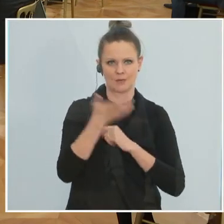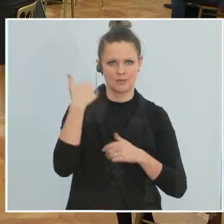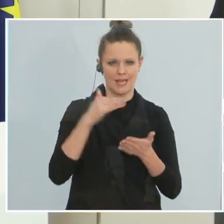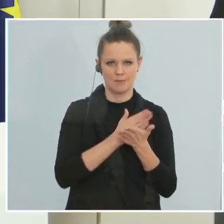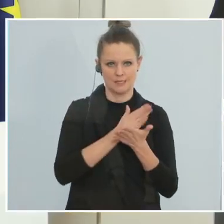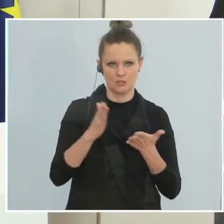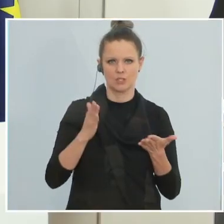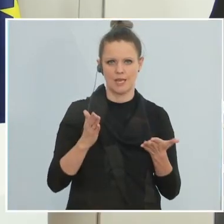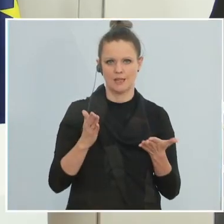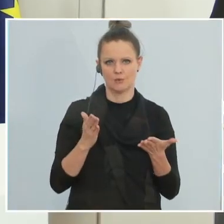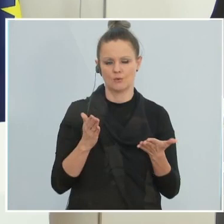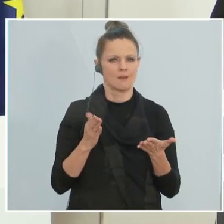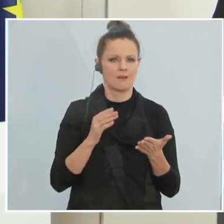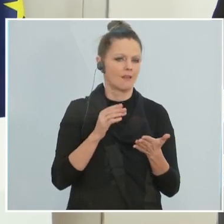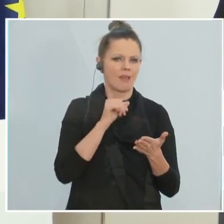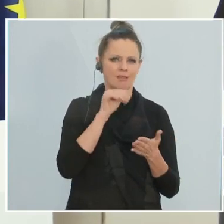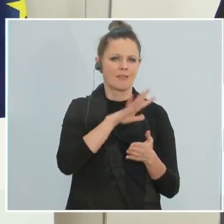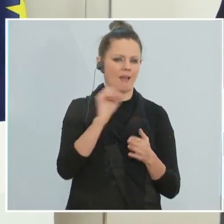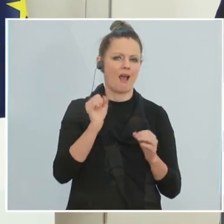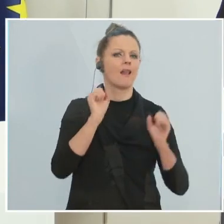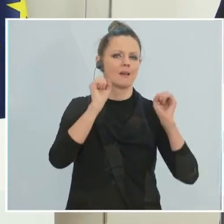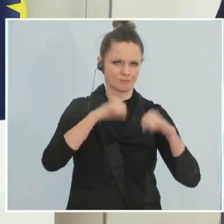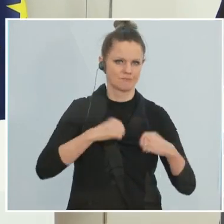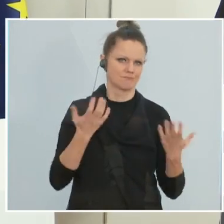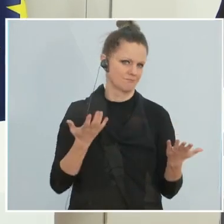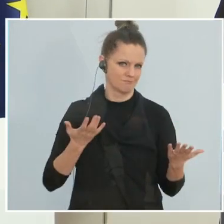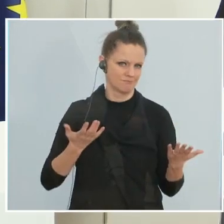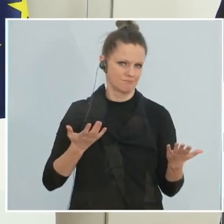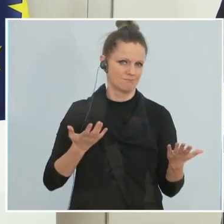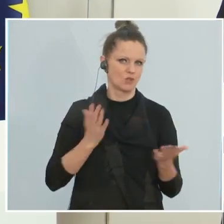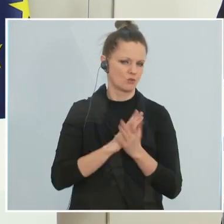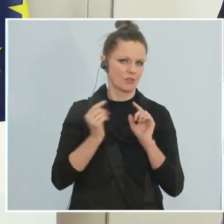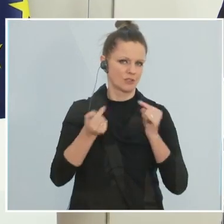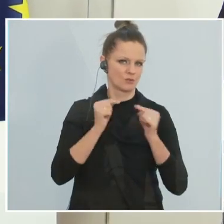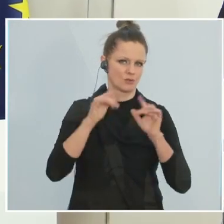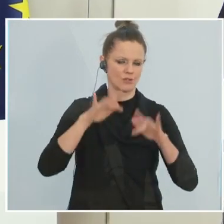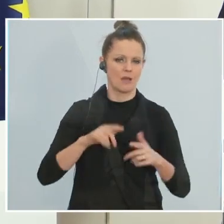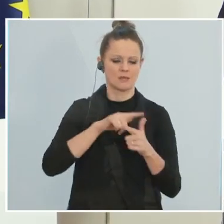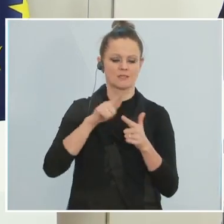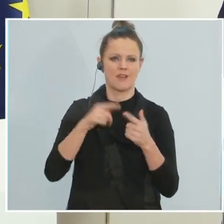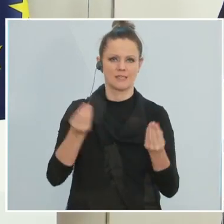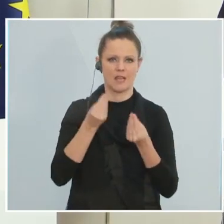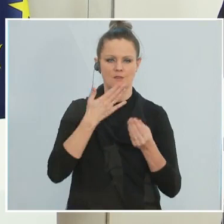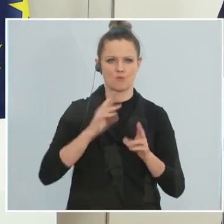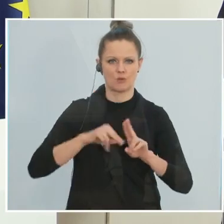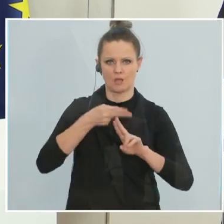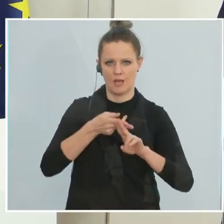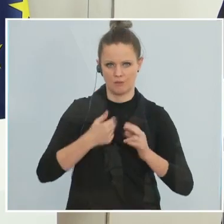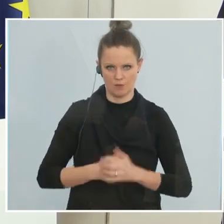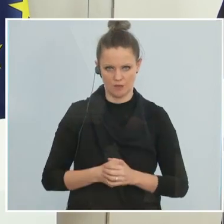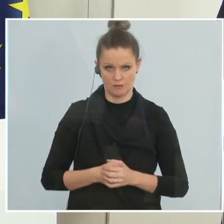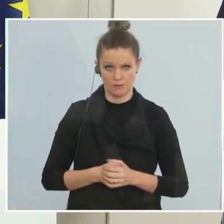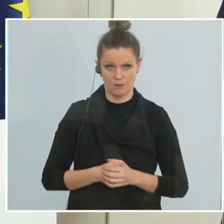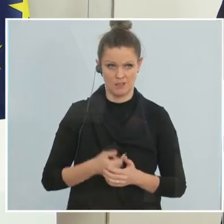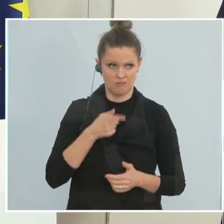umstritten. Aber ich darf zwei Dinge sagen. Erstens einmal, die machen ja ohnehin